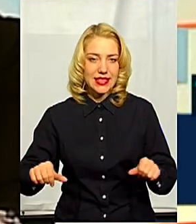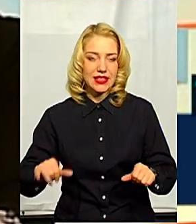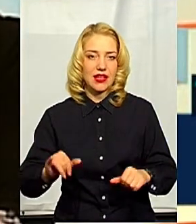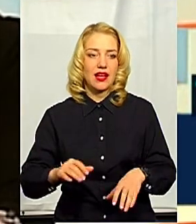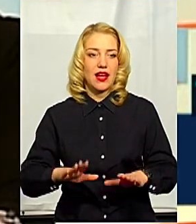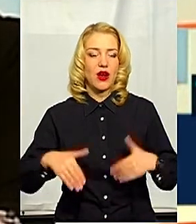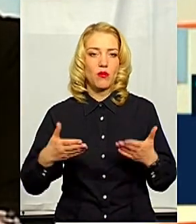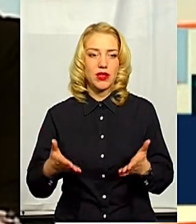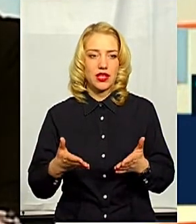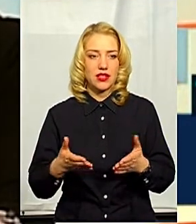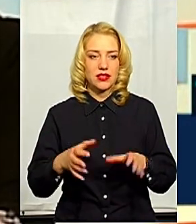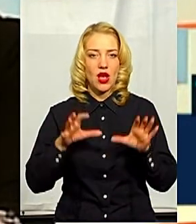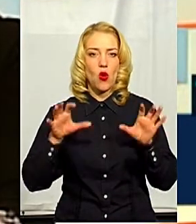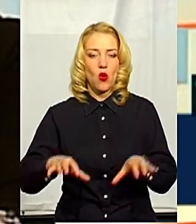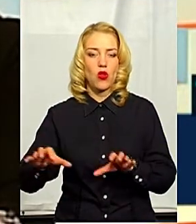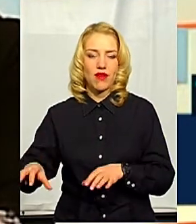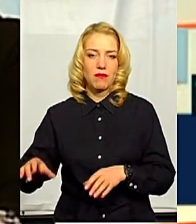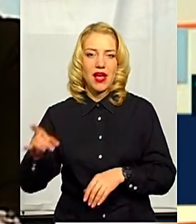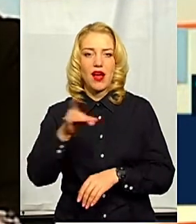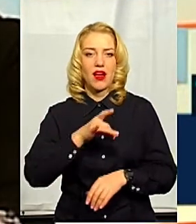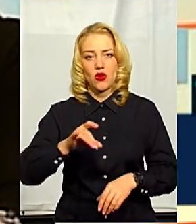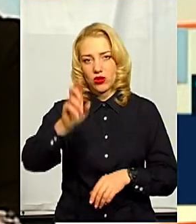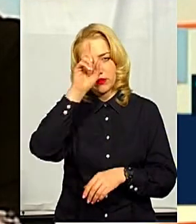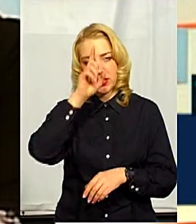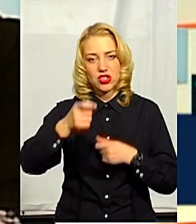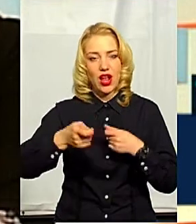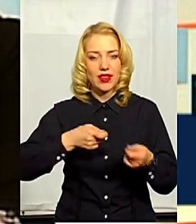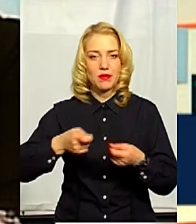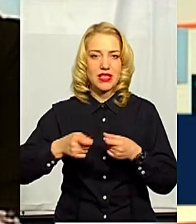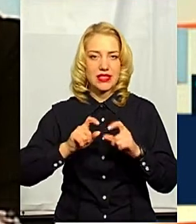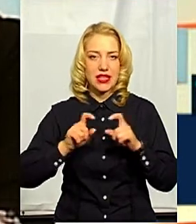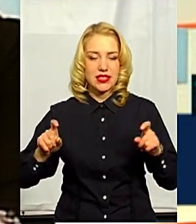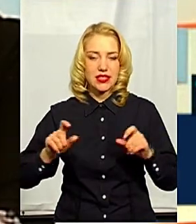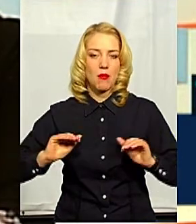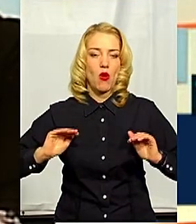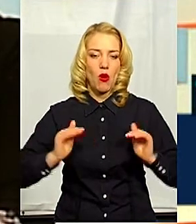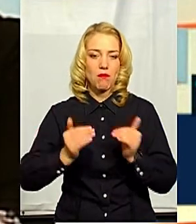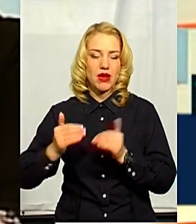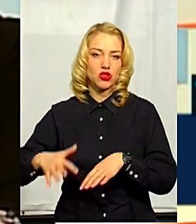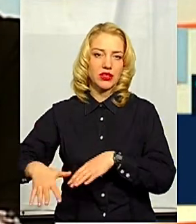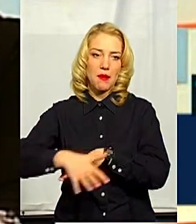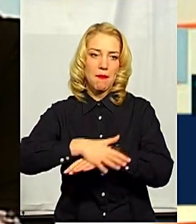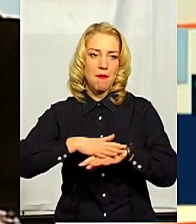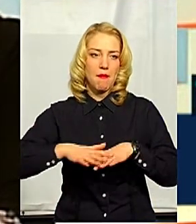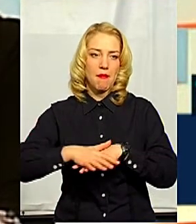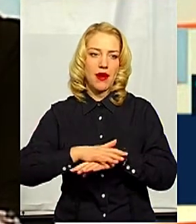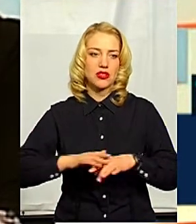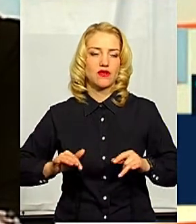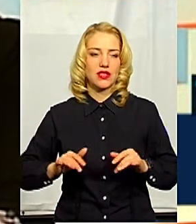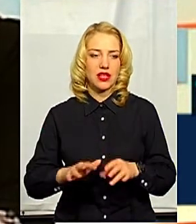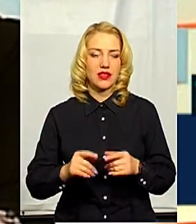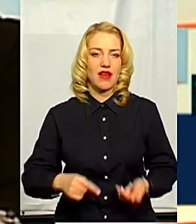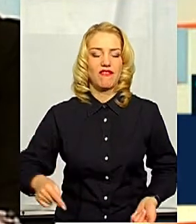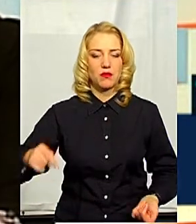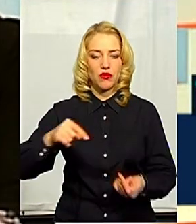Рекомендація головам районним державним адміністраціям обмежити масові заходи на відповідних